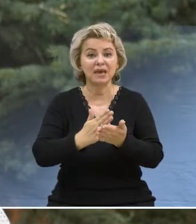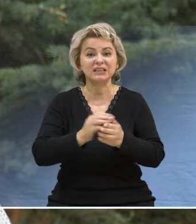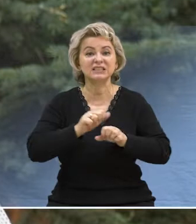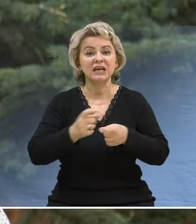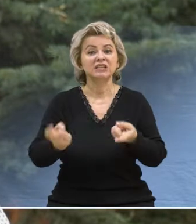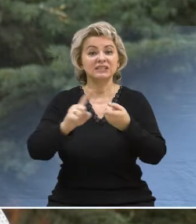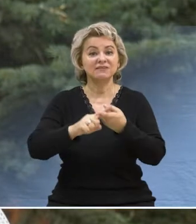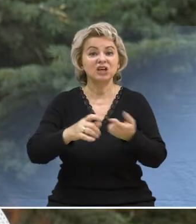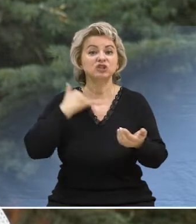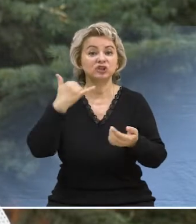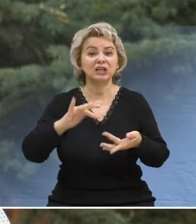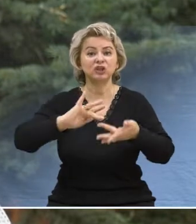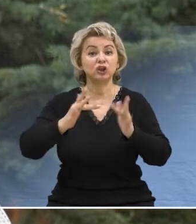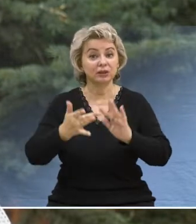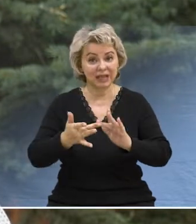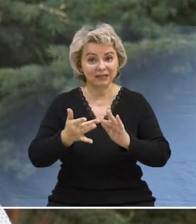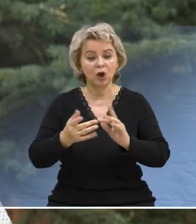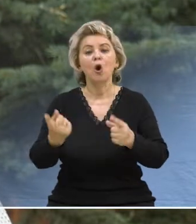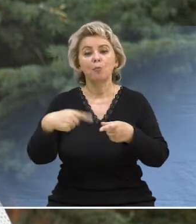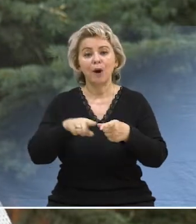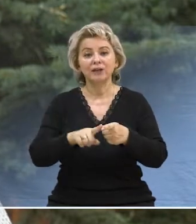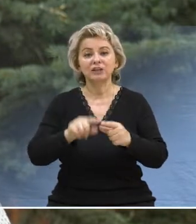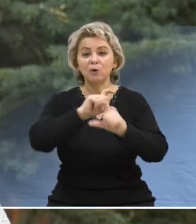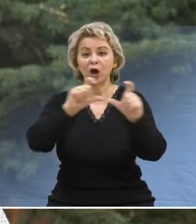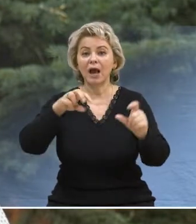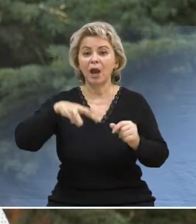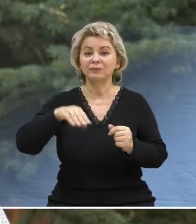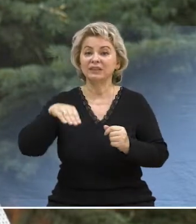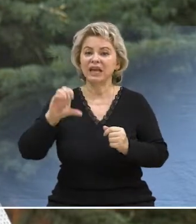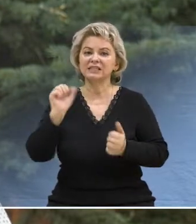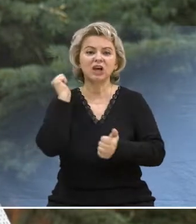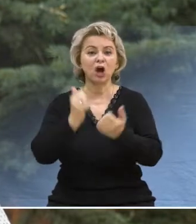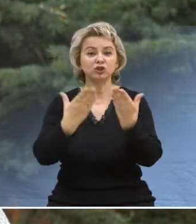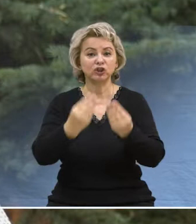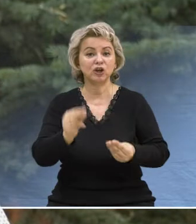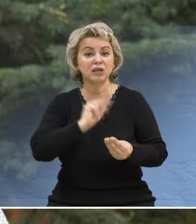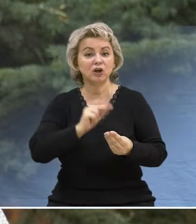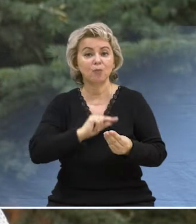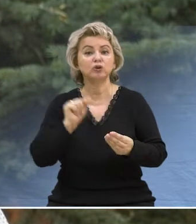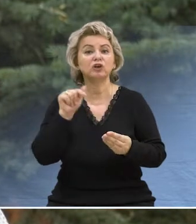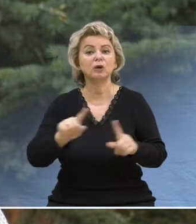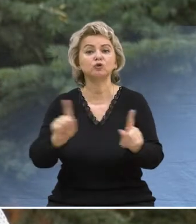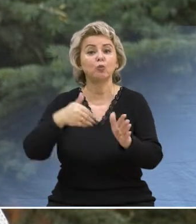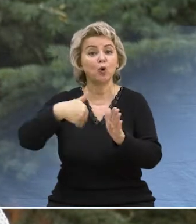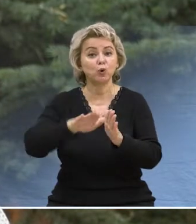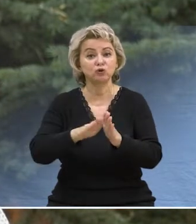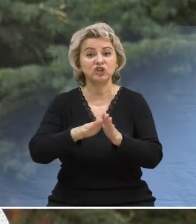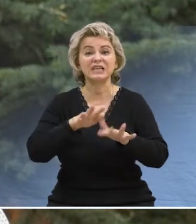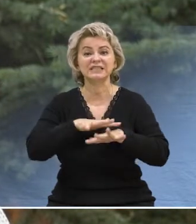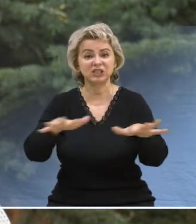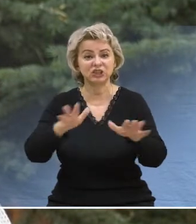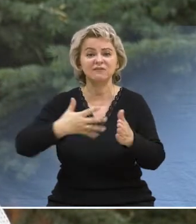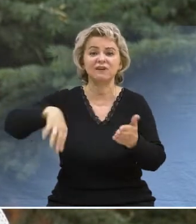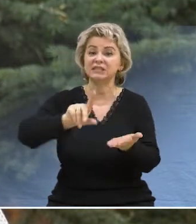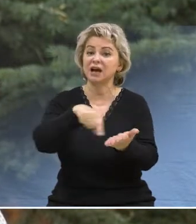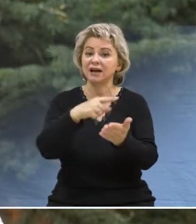имеют покрытия мобильного высокоскоростного интернета. Поэтому компания МТС ежедневно работает над тем, чтобы улучшить покрытие